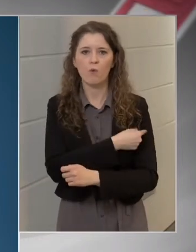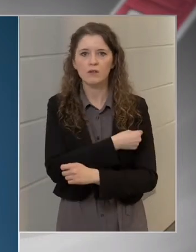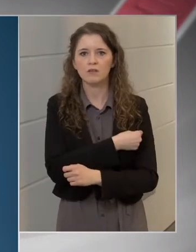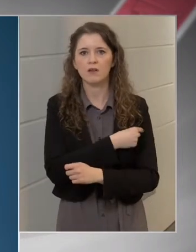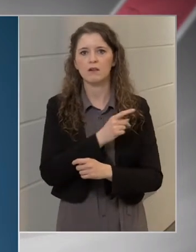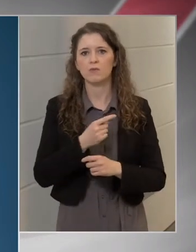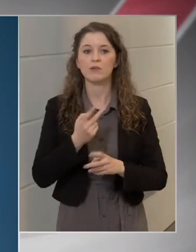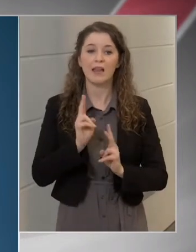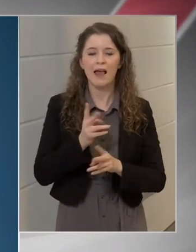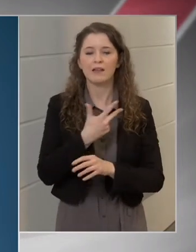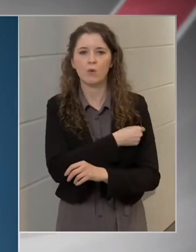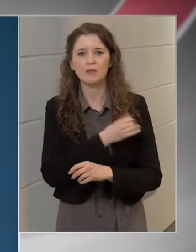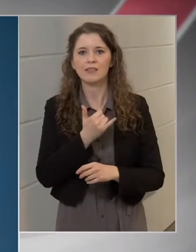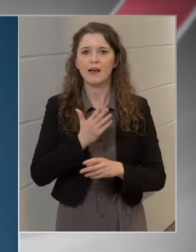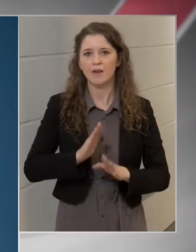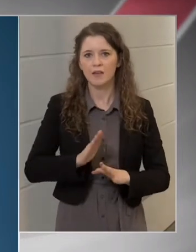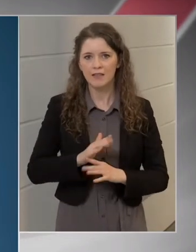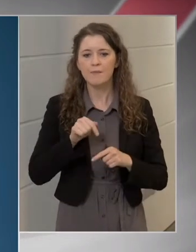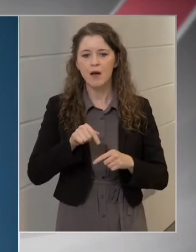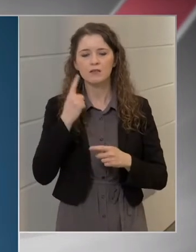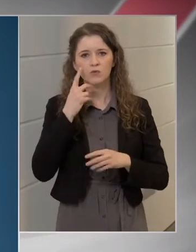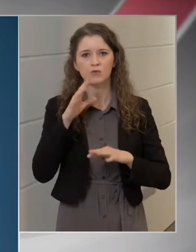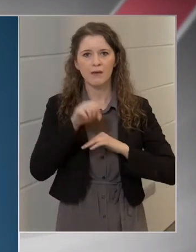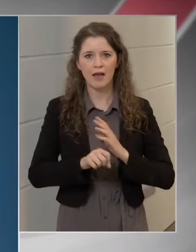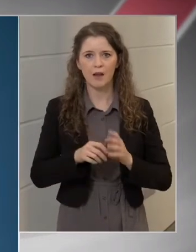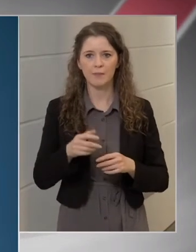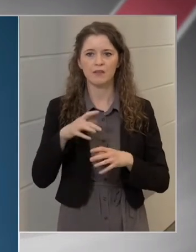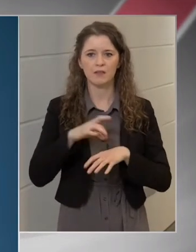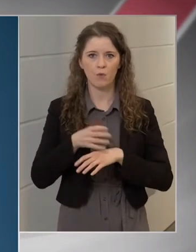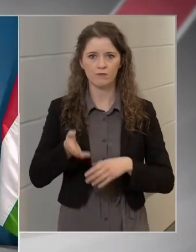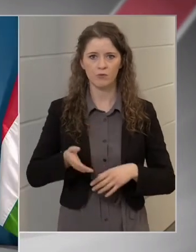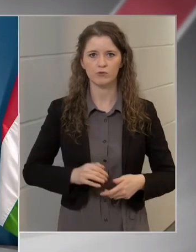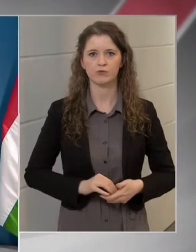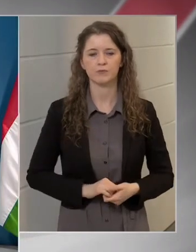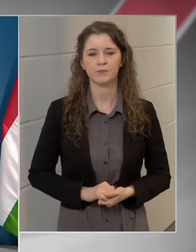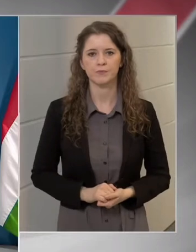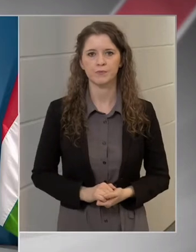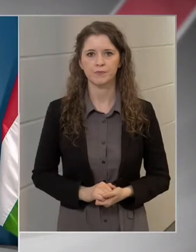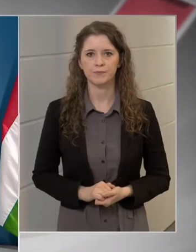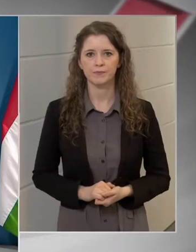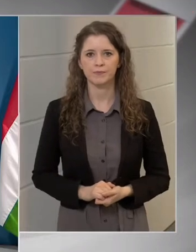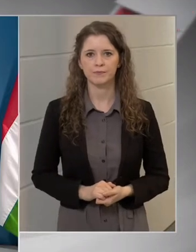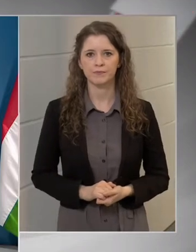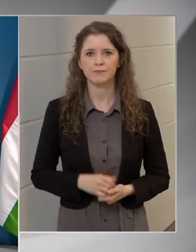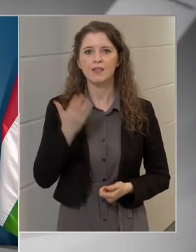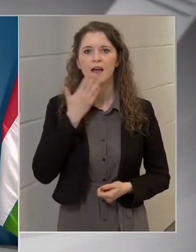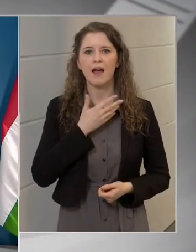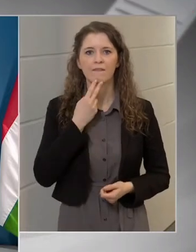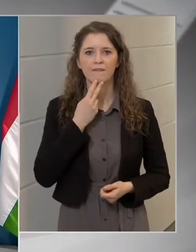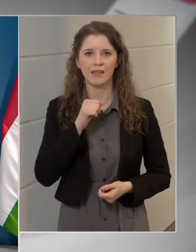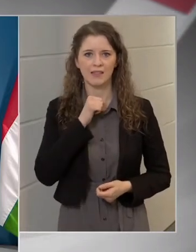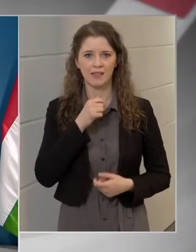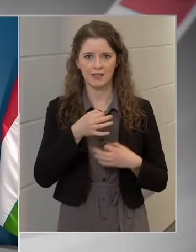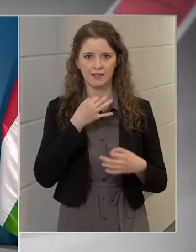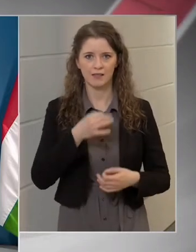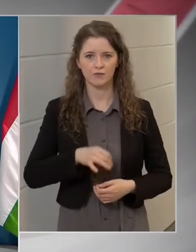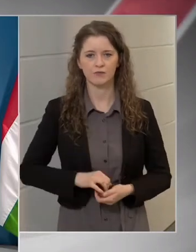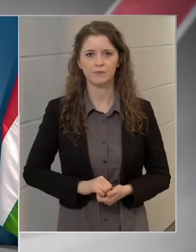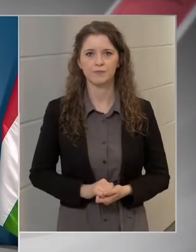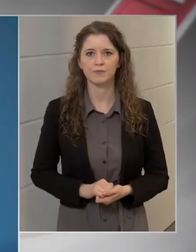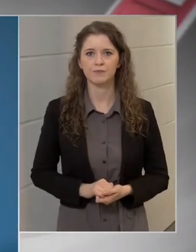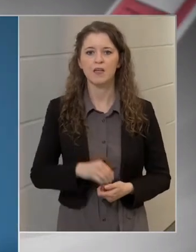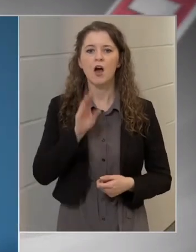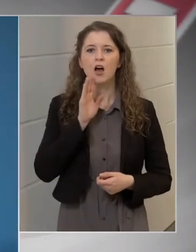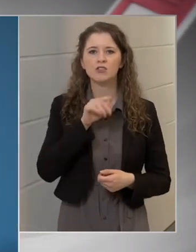olthatóság tényét megállapítsa az oltóorvos. HVG kérdése. Az